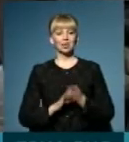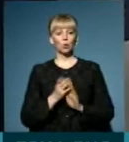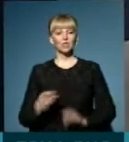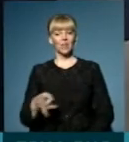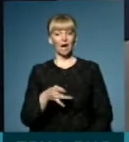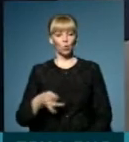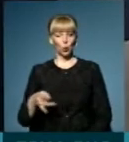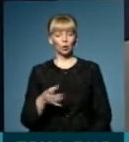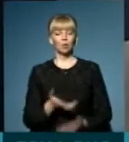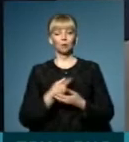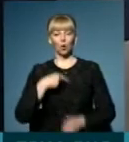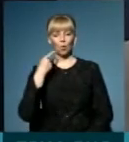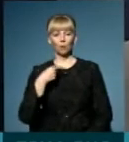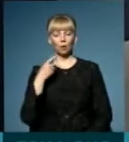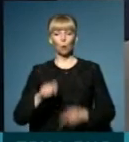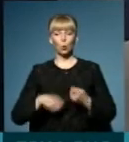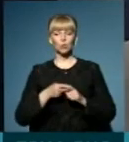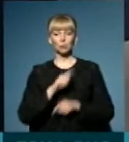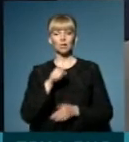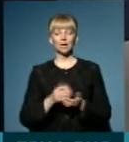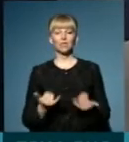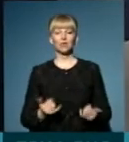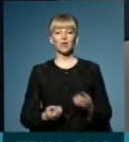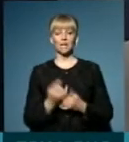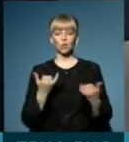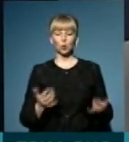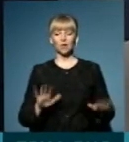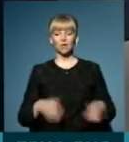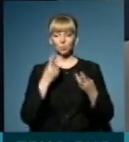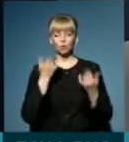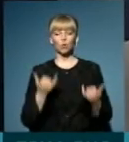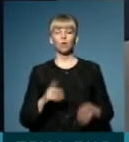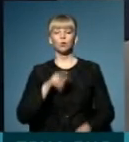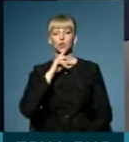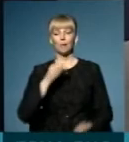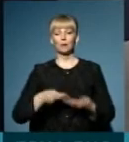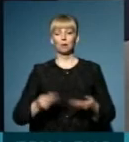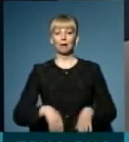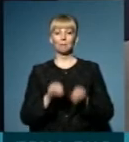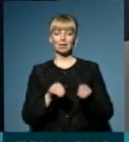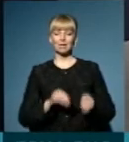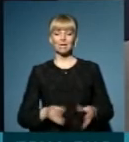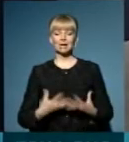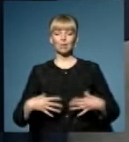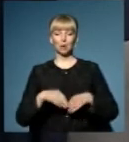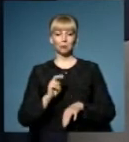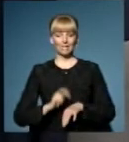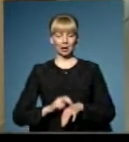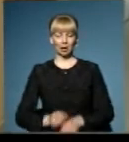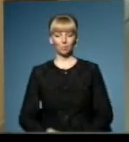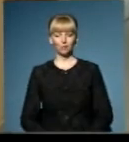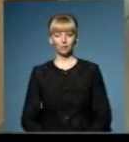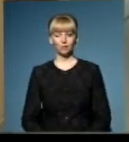районах, тобто ми обговорили, порушили ті питання, які виникають сьогодні. Давайте подивимося, як у Чернівцях підписують декларацію з сімейними лікарями.